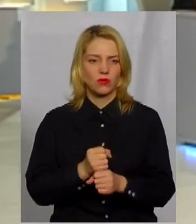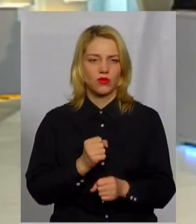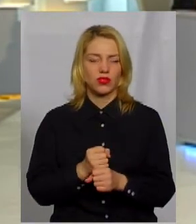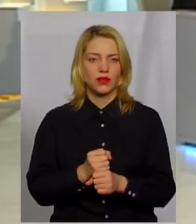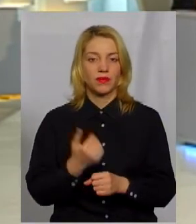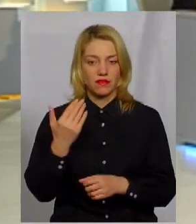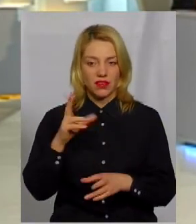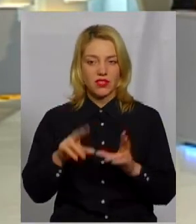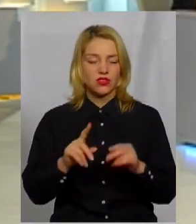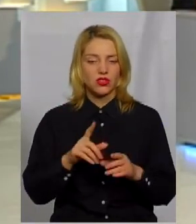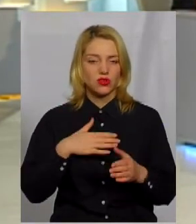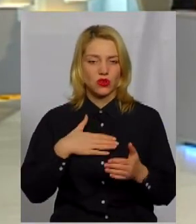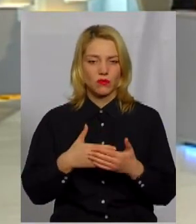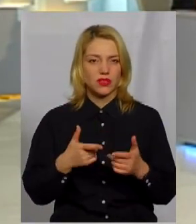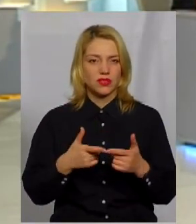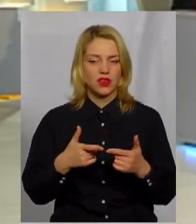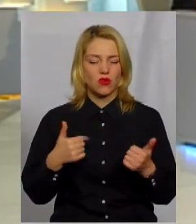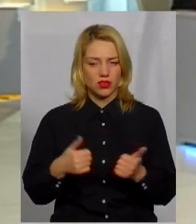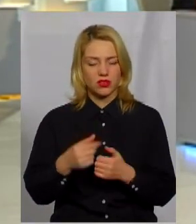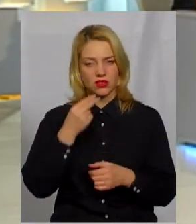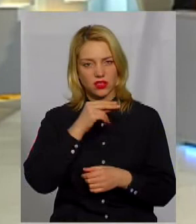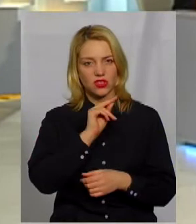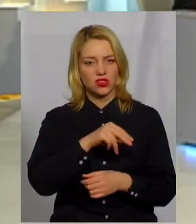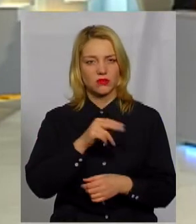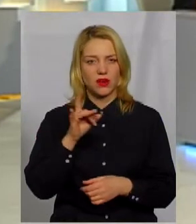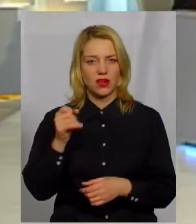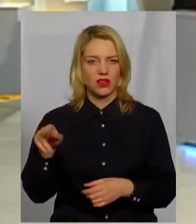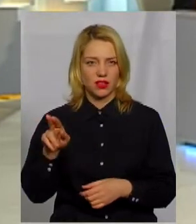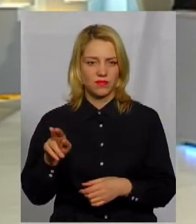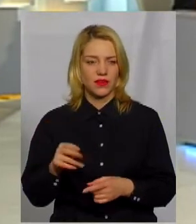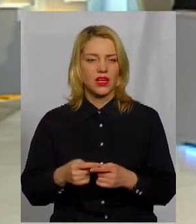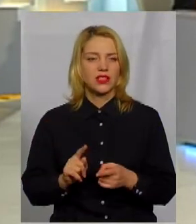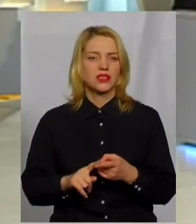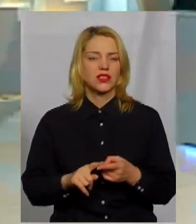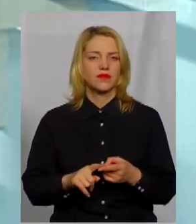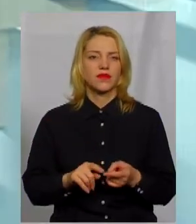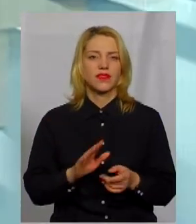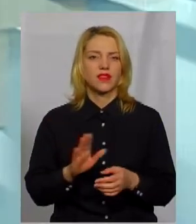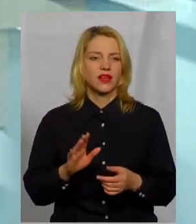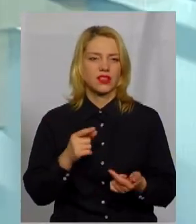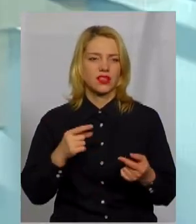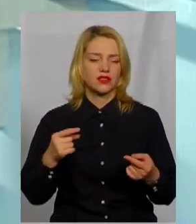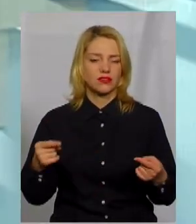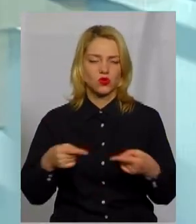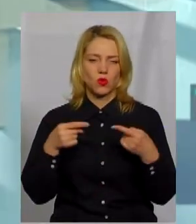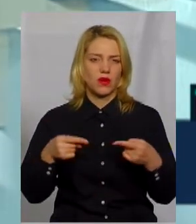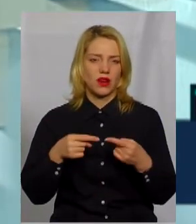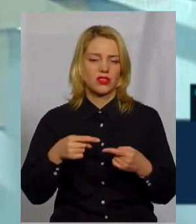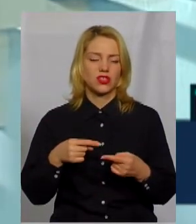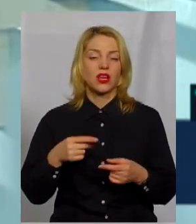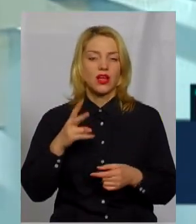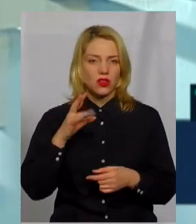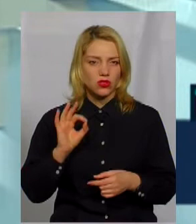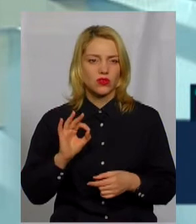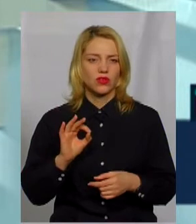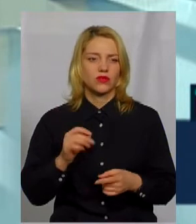Ви вважаєте, що громадські організації ефективніші, ніж ради? Це не є, ну, тобто, воно не суперечить і не одному, тобто, і,